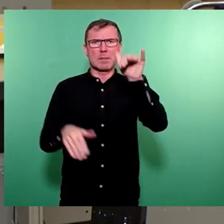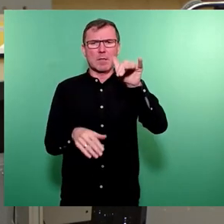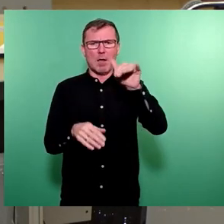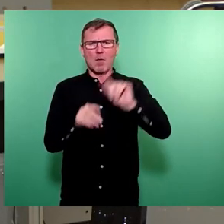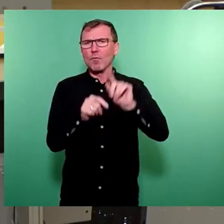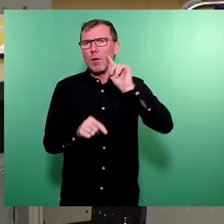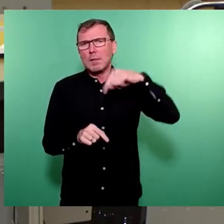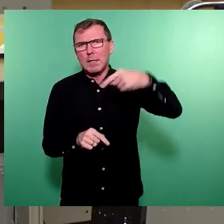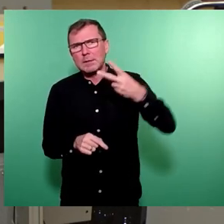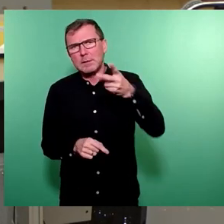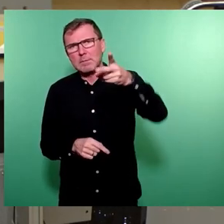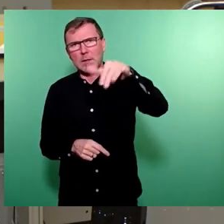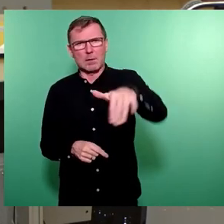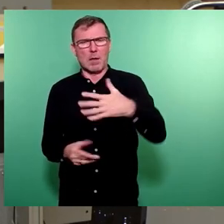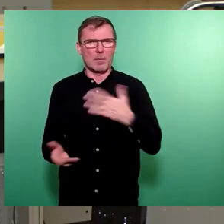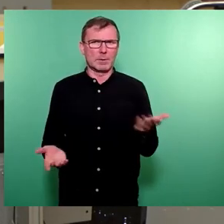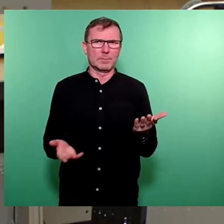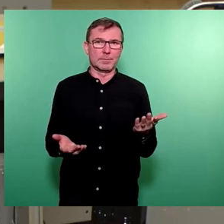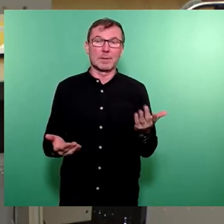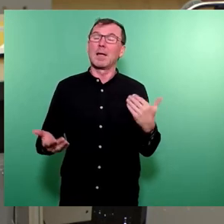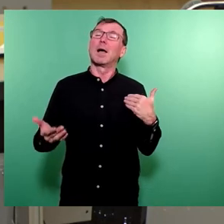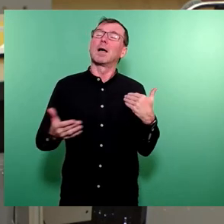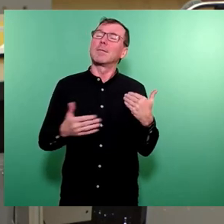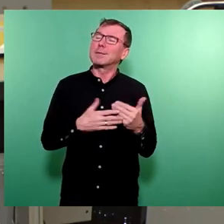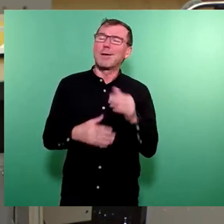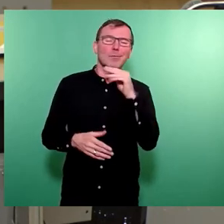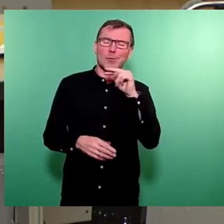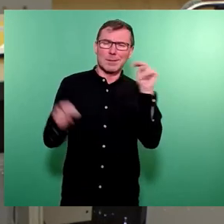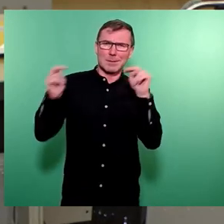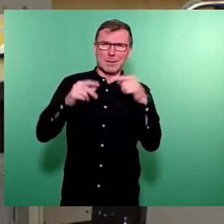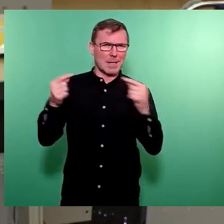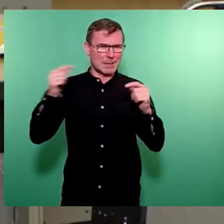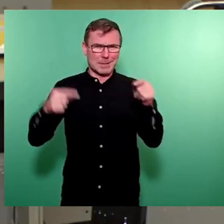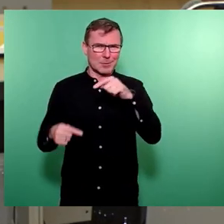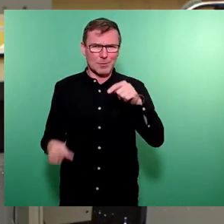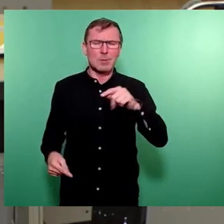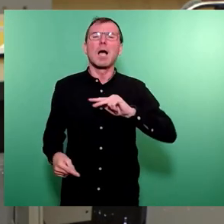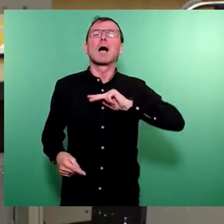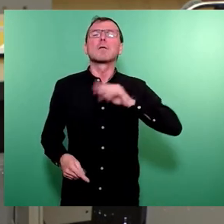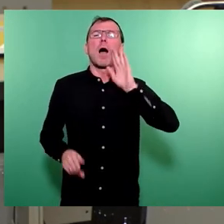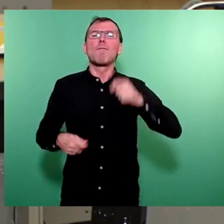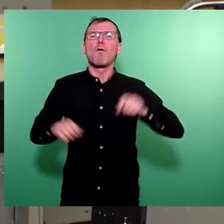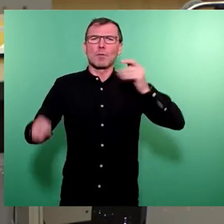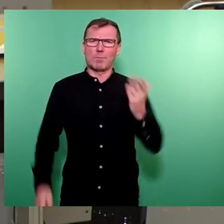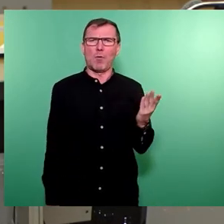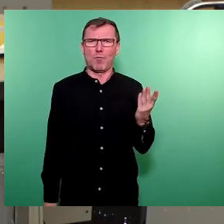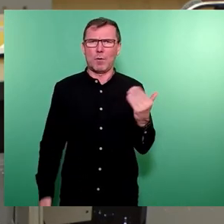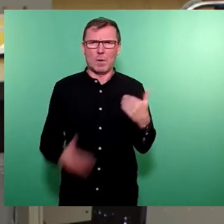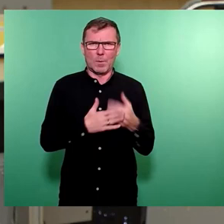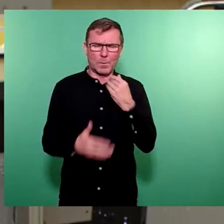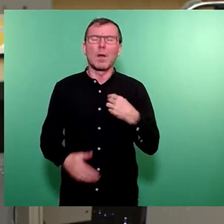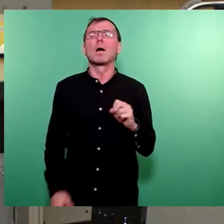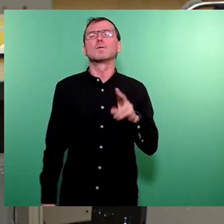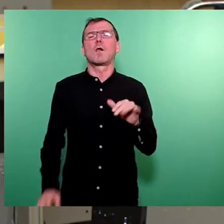hinaus bekommen. Was bisher noch ein bisschen unterbelichtet war in der Debatte, ist das Thema sozialer Wohnungsbau. Da haben wir zwölf Millionen